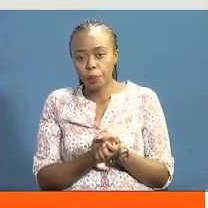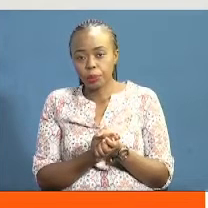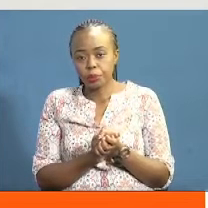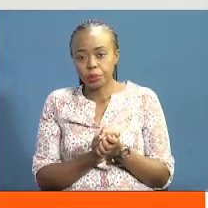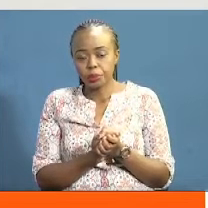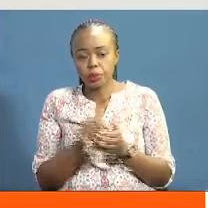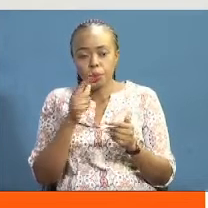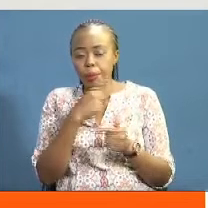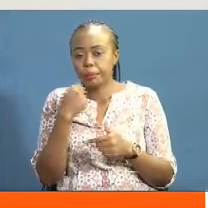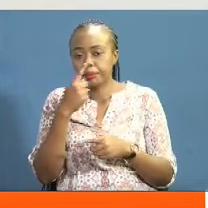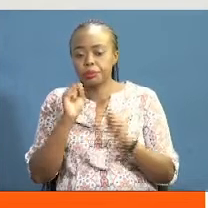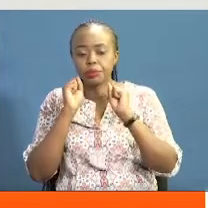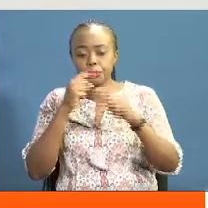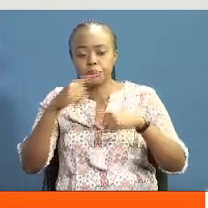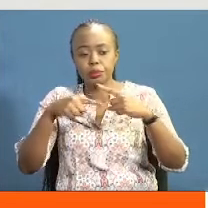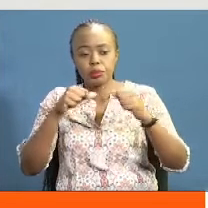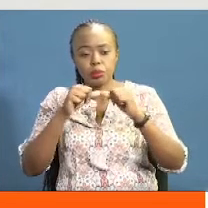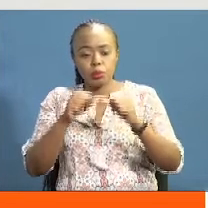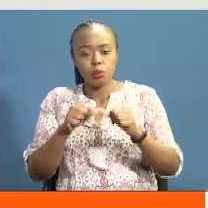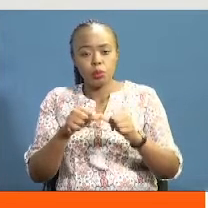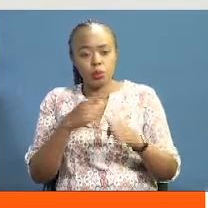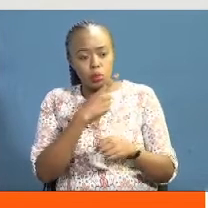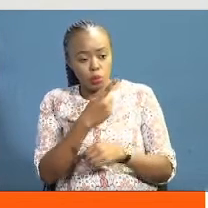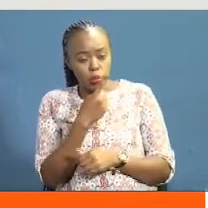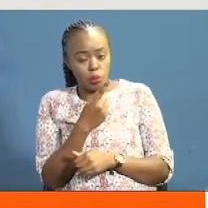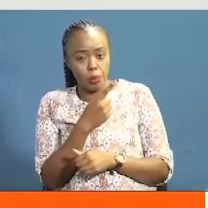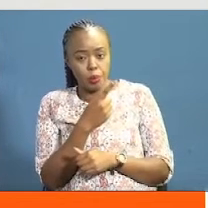Who should do the vetting? It's you